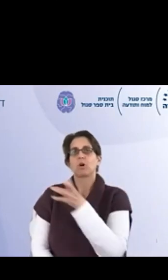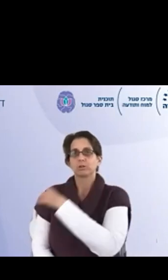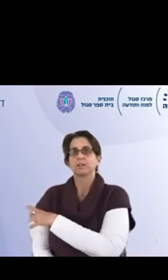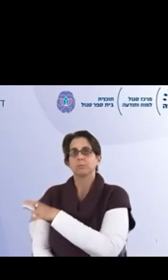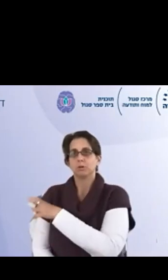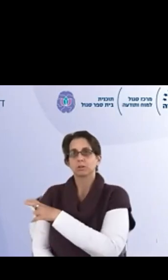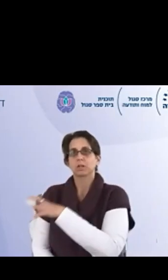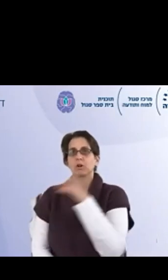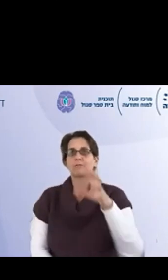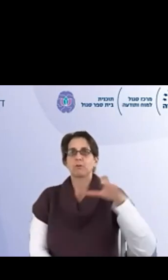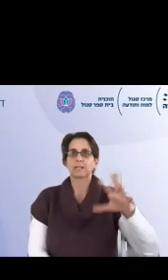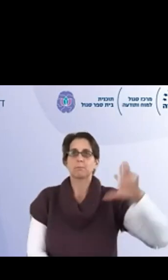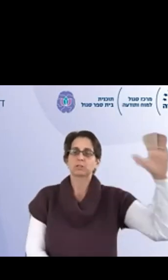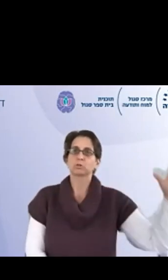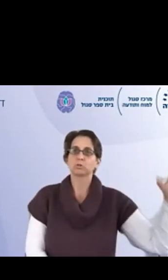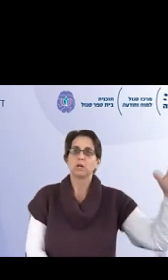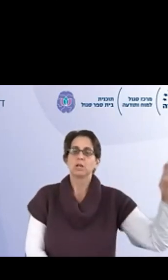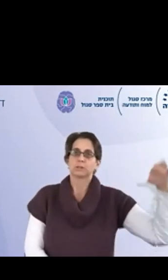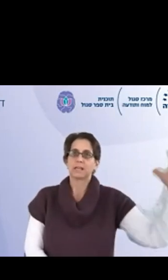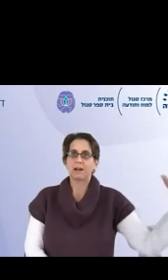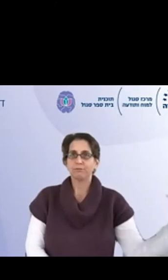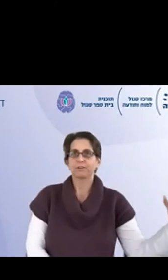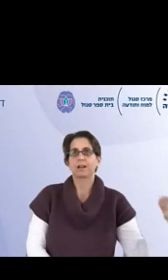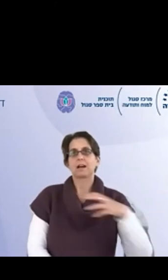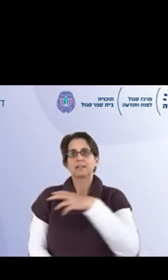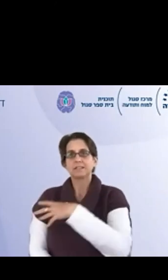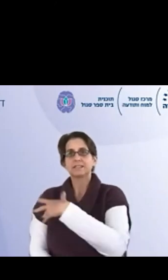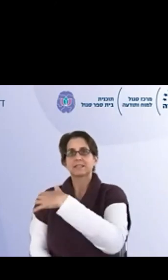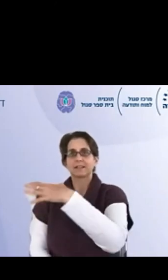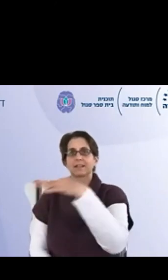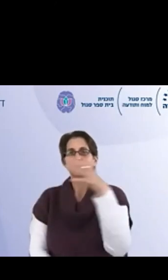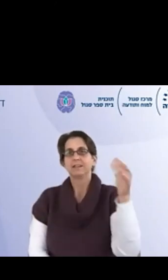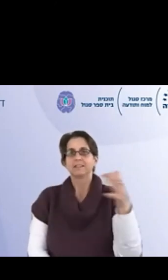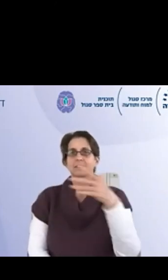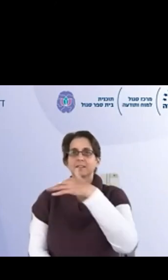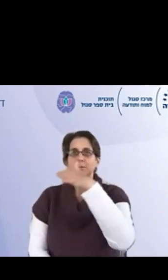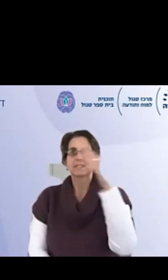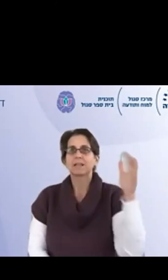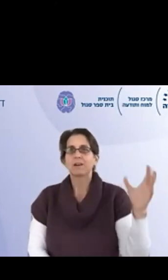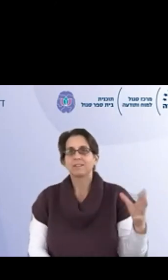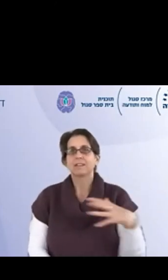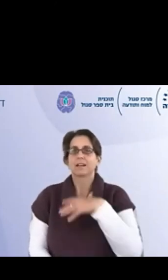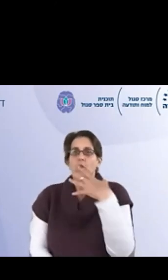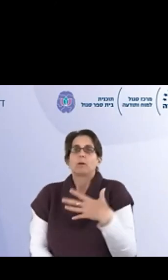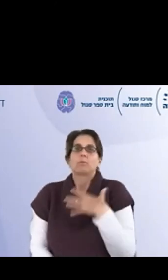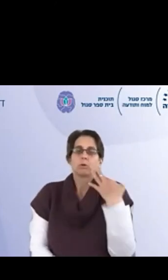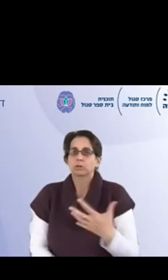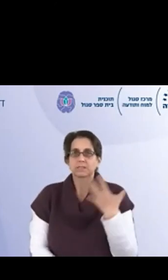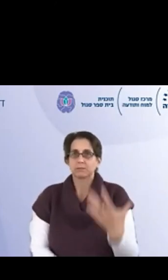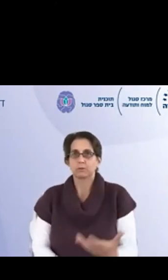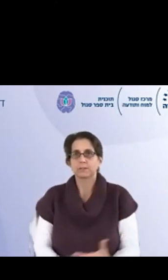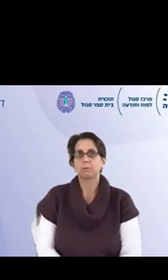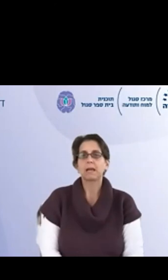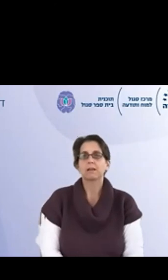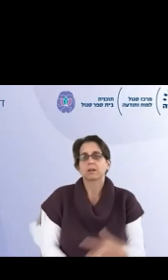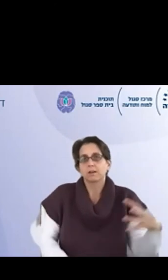בשגרות קיימות, זאת אומרת לא להפוך את זה למשהו נוסף, אלא להכניס את זה נגיד כמין צבע עדין לכל הפעולות